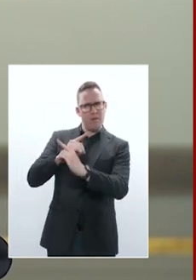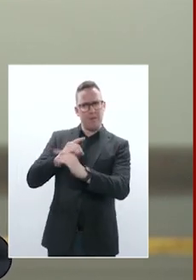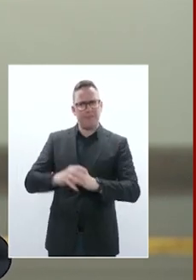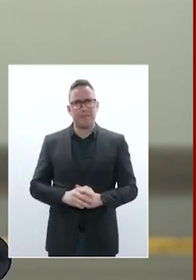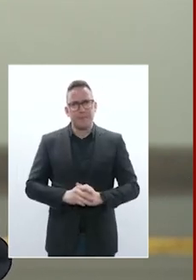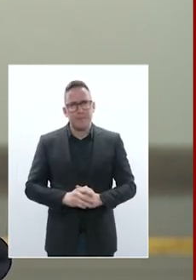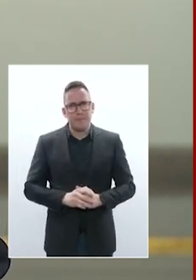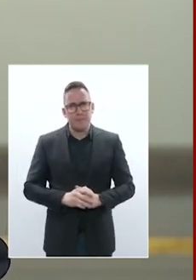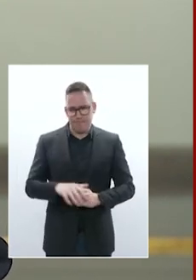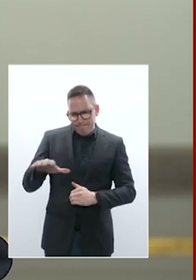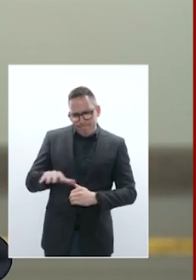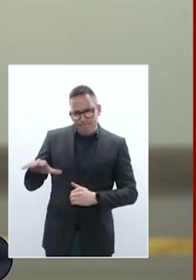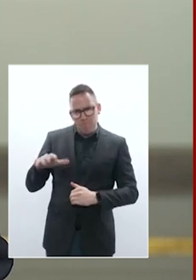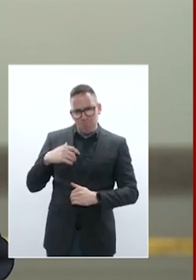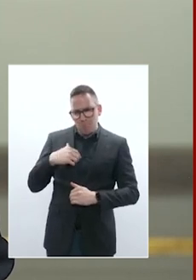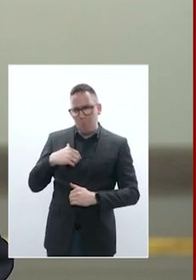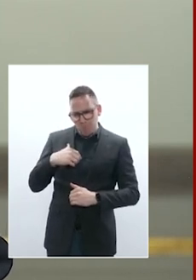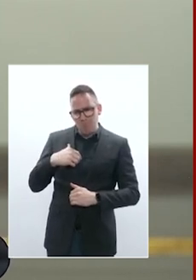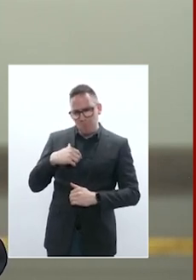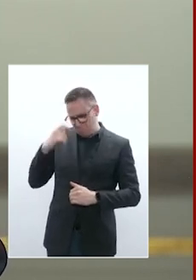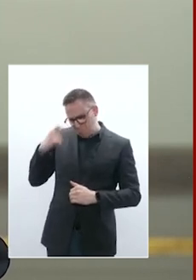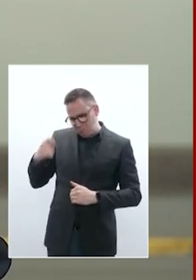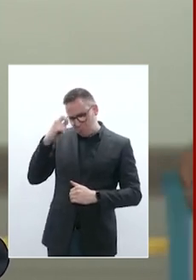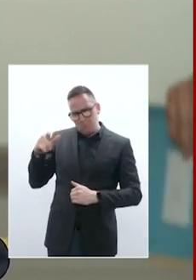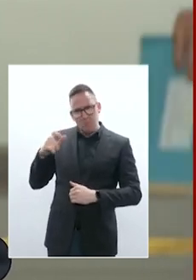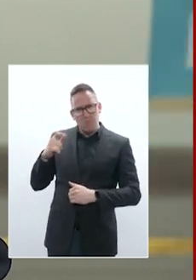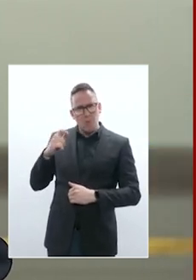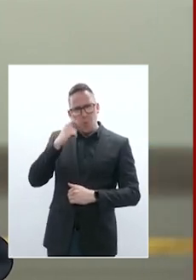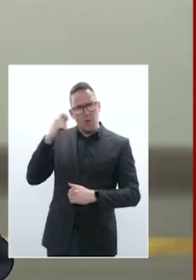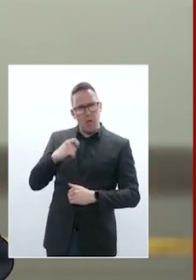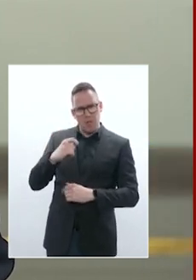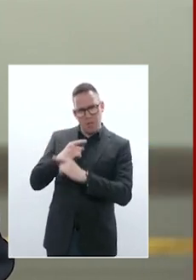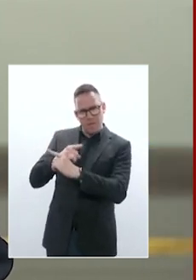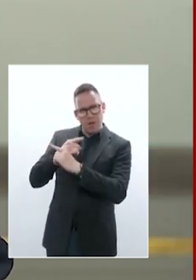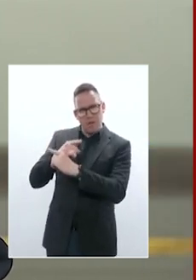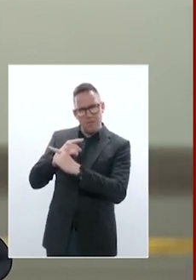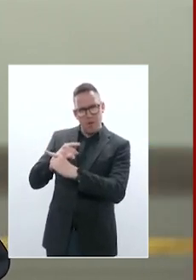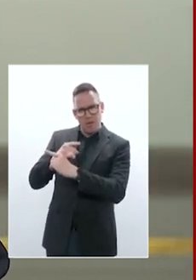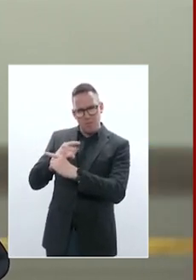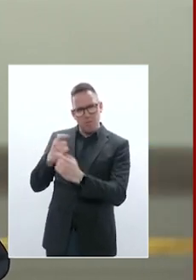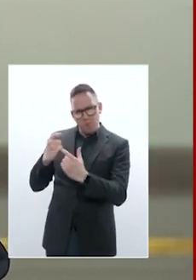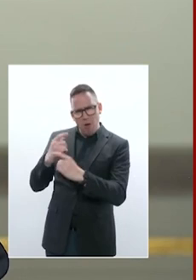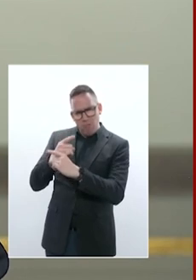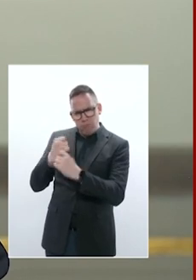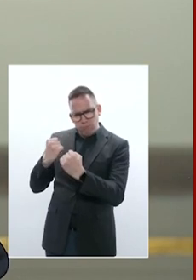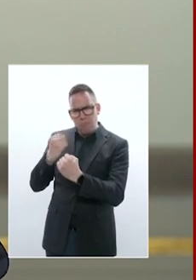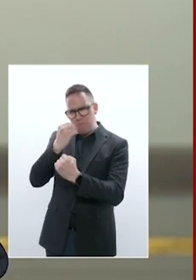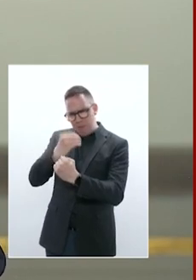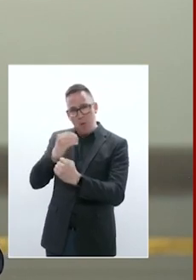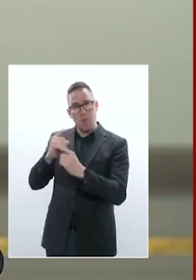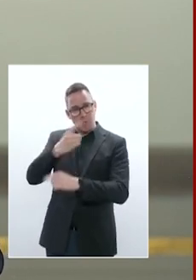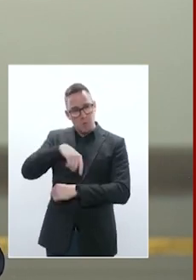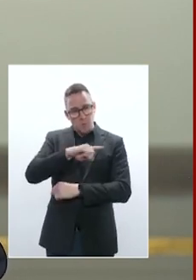héroïque de ses soldats, grâce aussi à notre soutien et aux mesures qui ont été prises dès les